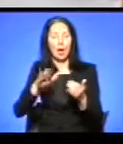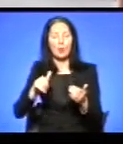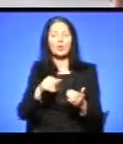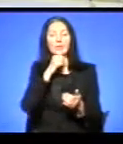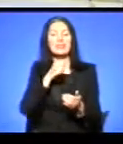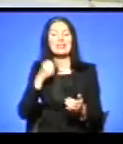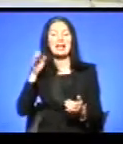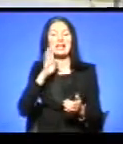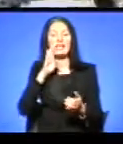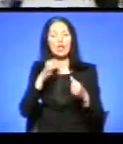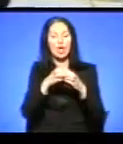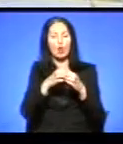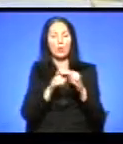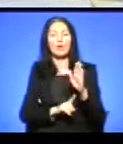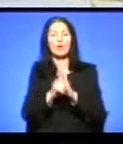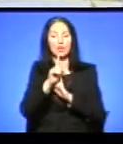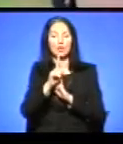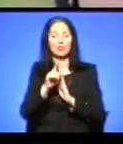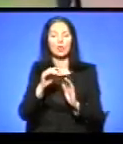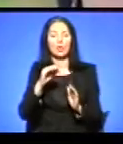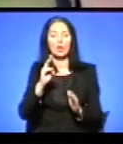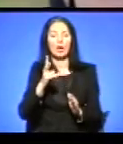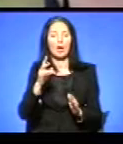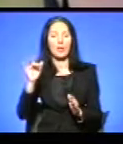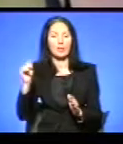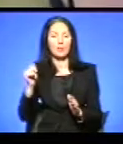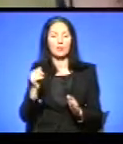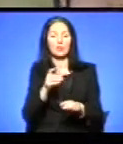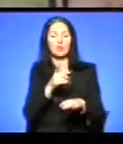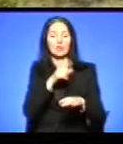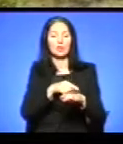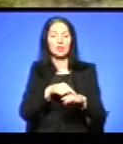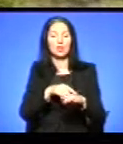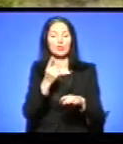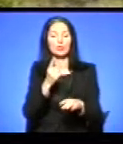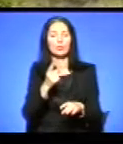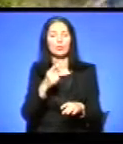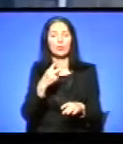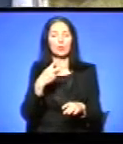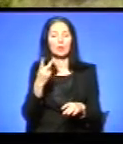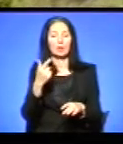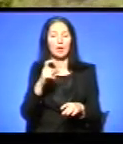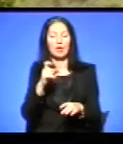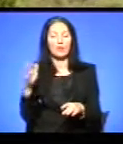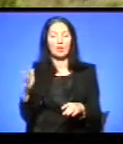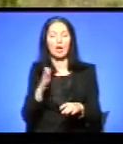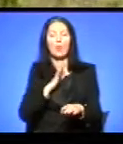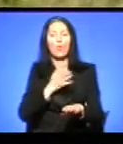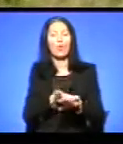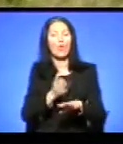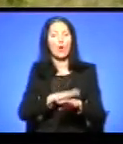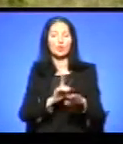Плецідин. З часом – 1 година 24 хвилини, подолавши три кола. Було тяжко. Сначала я думала, що